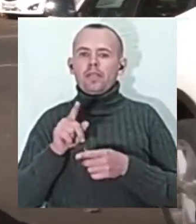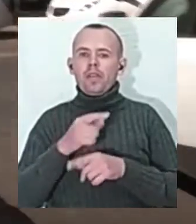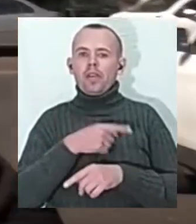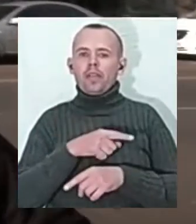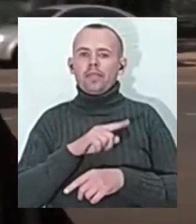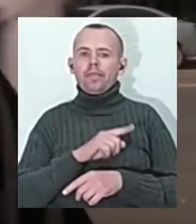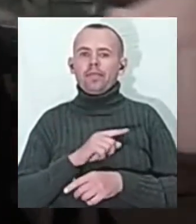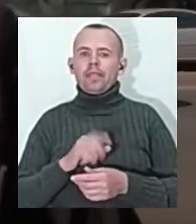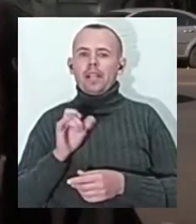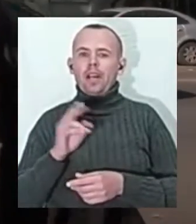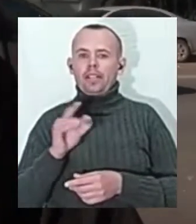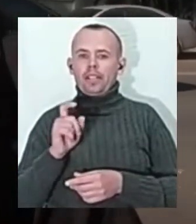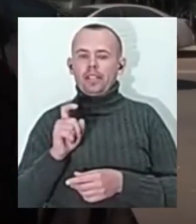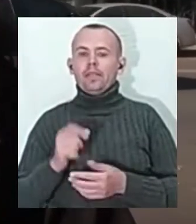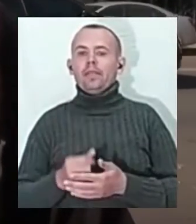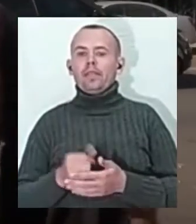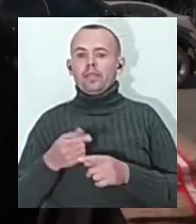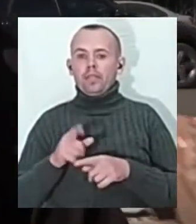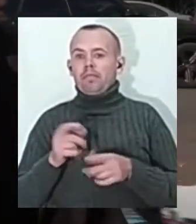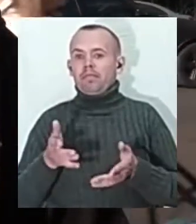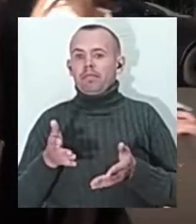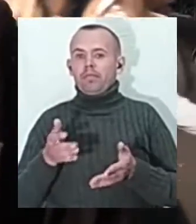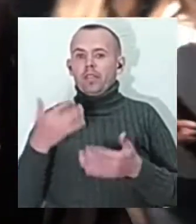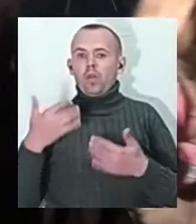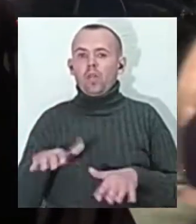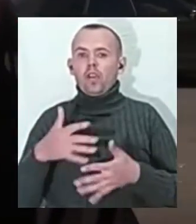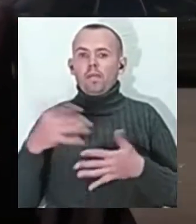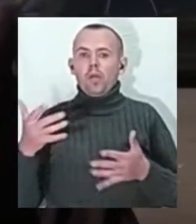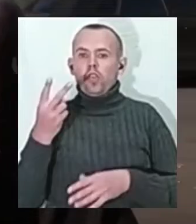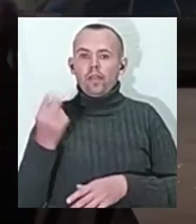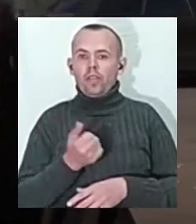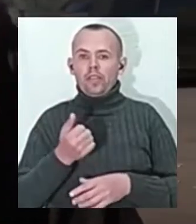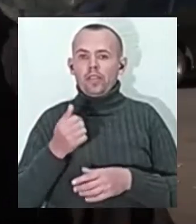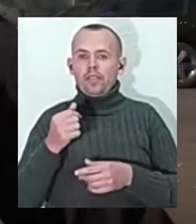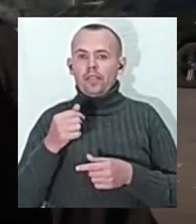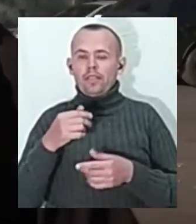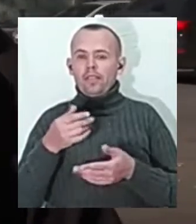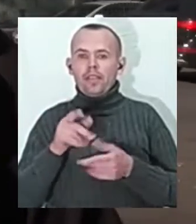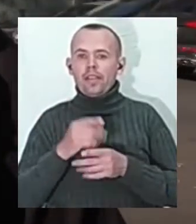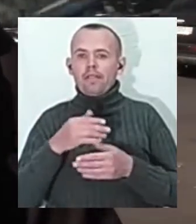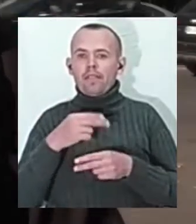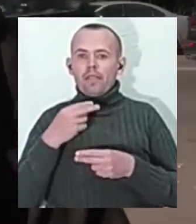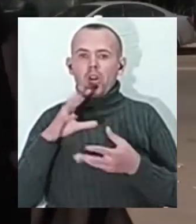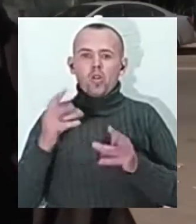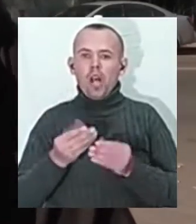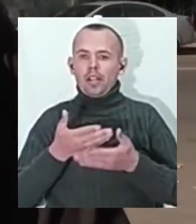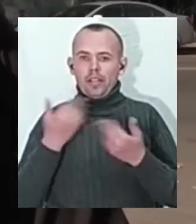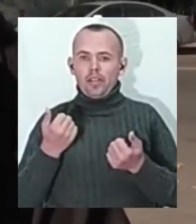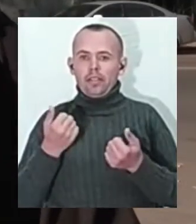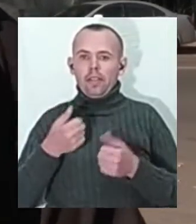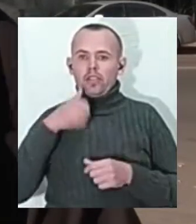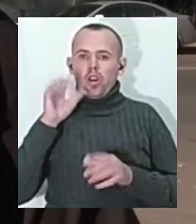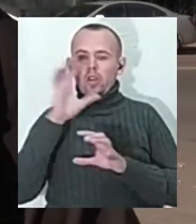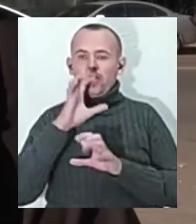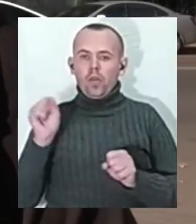лежить тут, в лікарні. Уже більше двох тиждень, я не маюся, ніякого результату немає. Вчора ночі дзвонили, забирайте